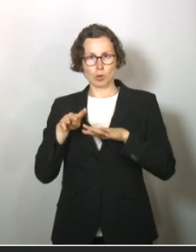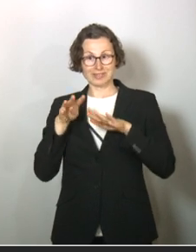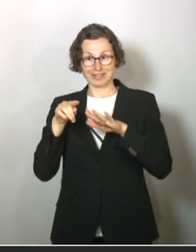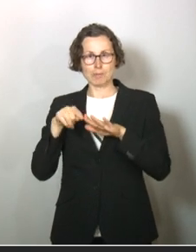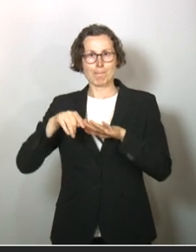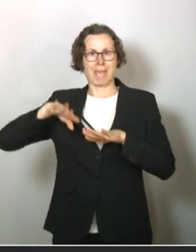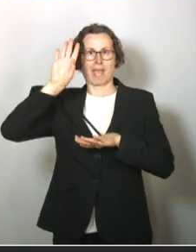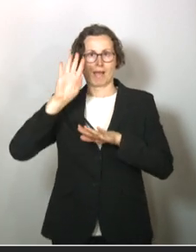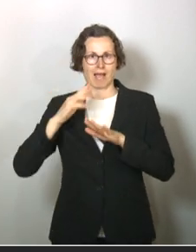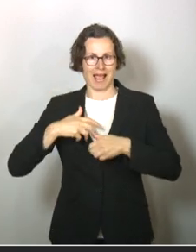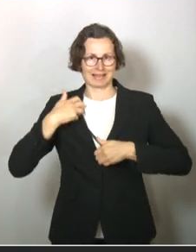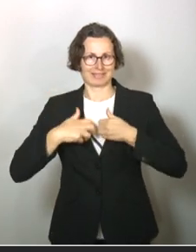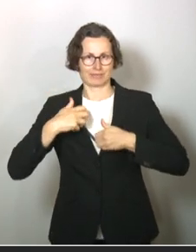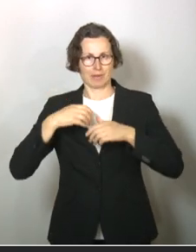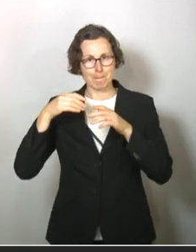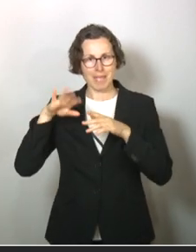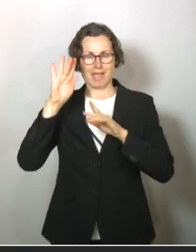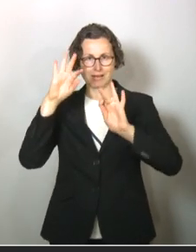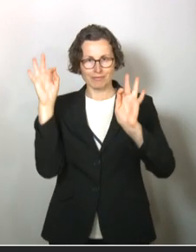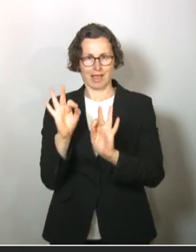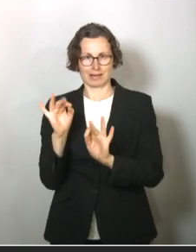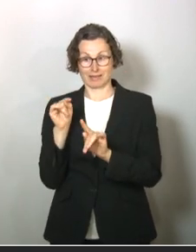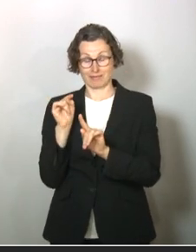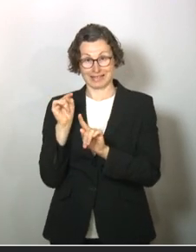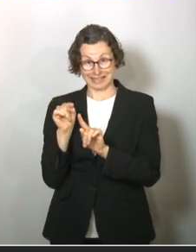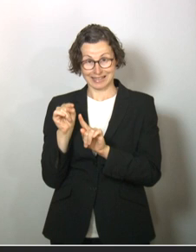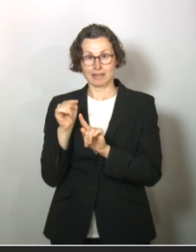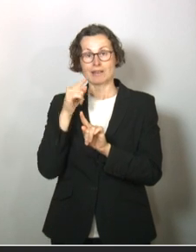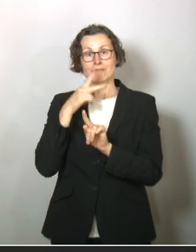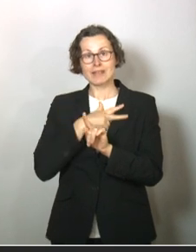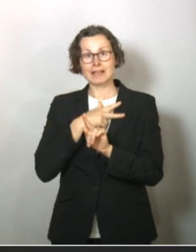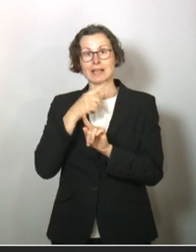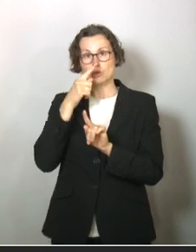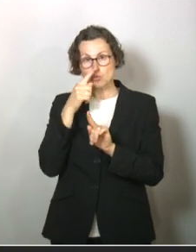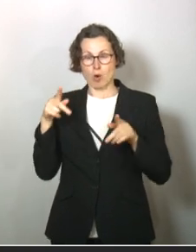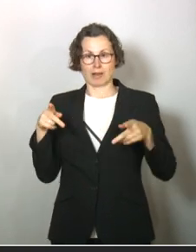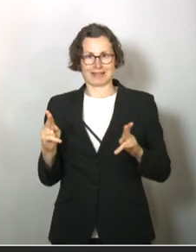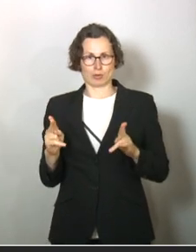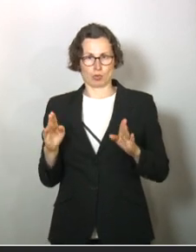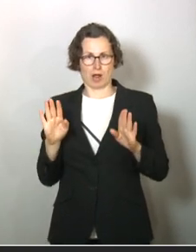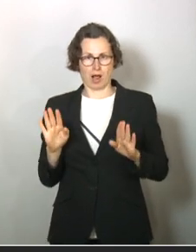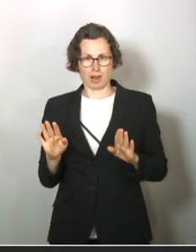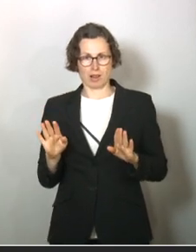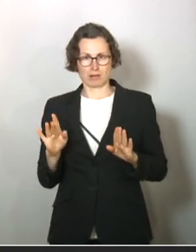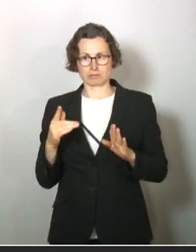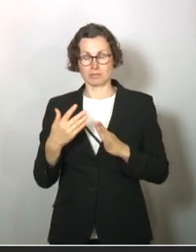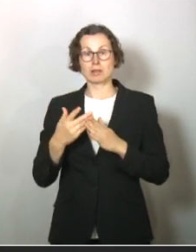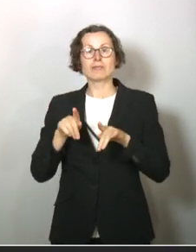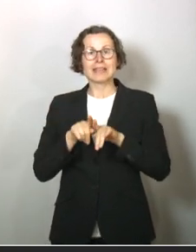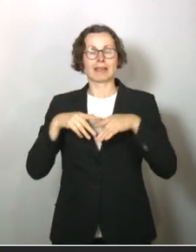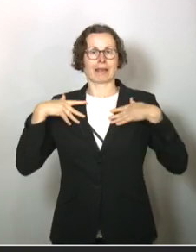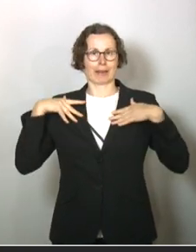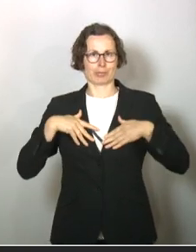die Covid-19-Erkrankung, tatsächlich saisonal werden sollte, so wie Influenza.